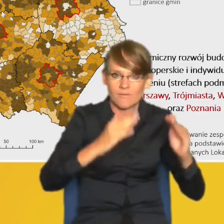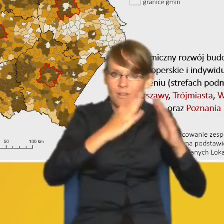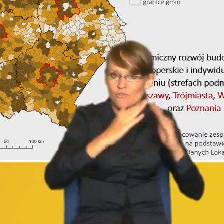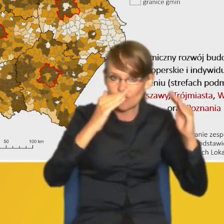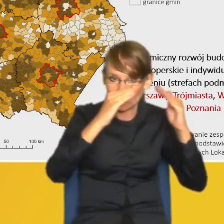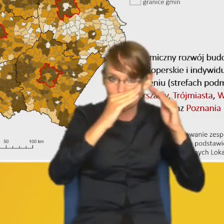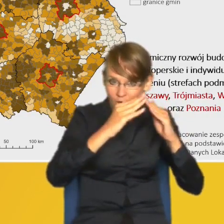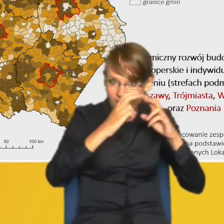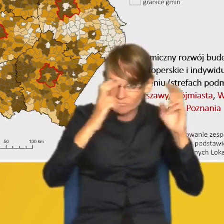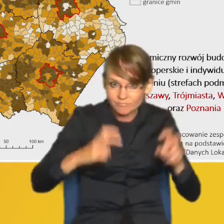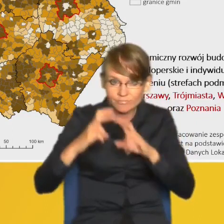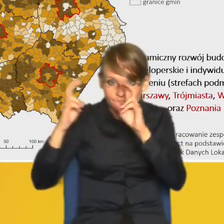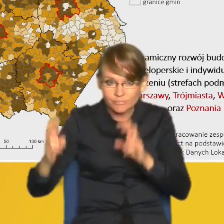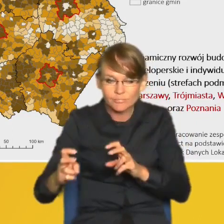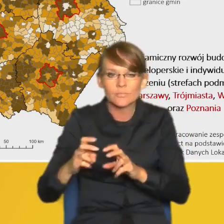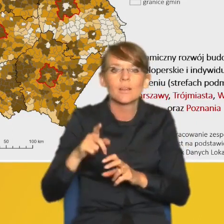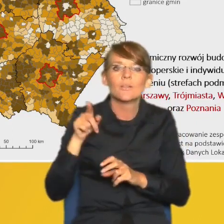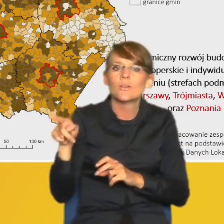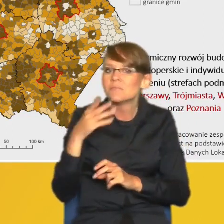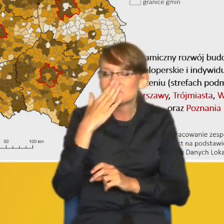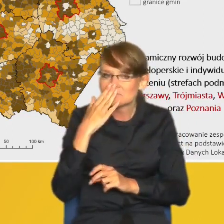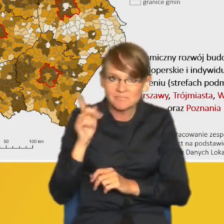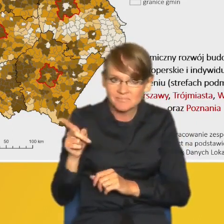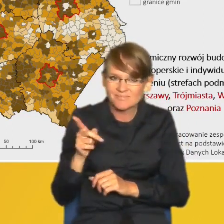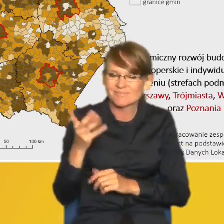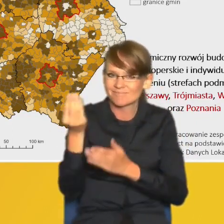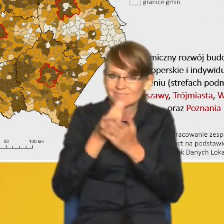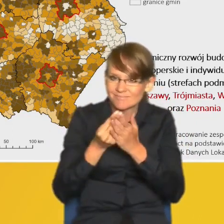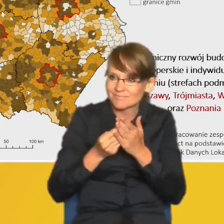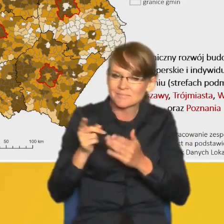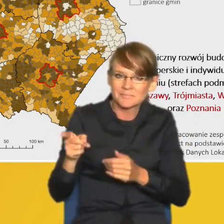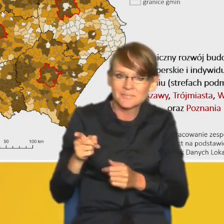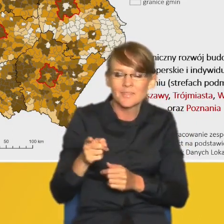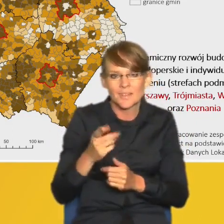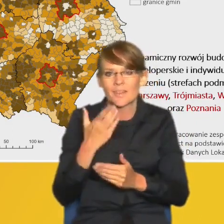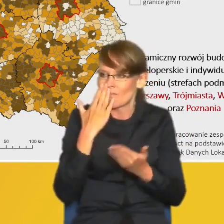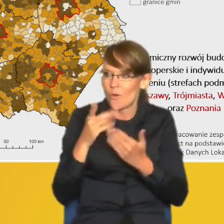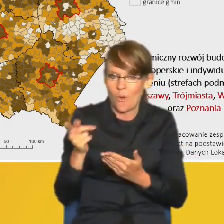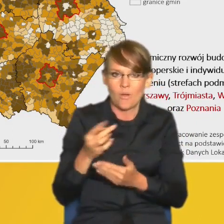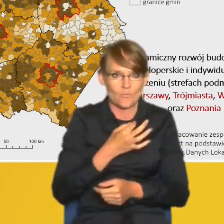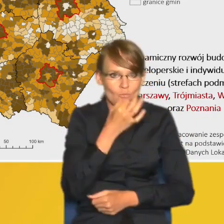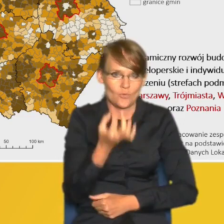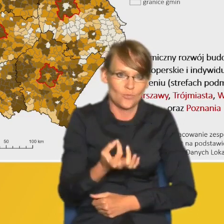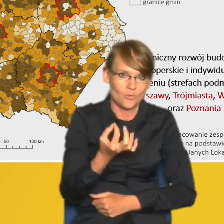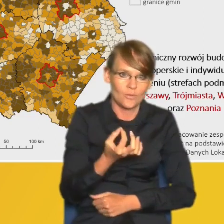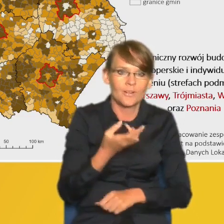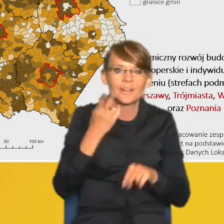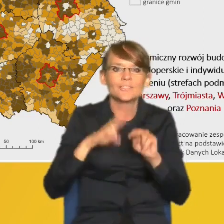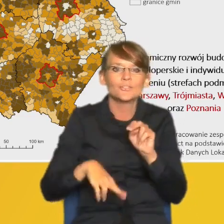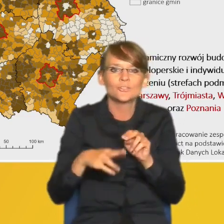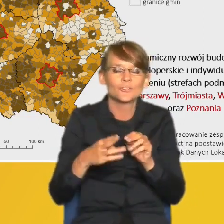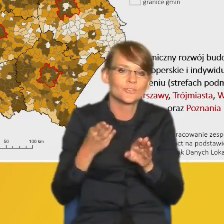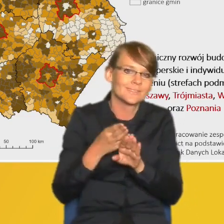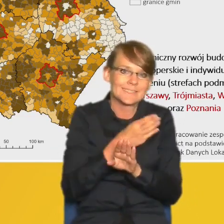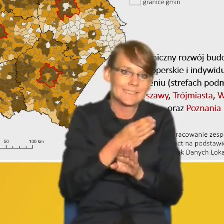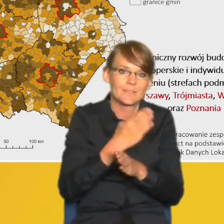obraz, jeśli chodzi o aktywność budowlaną, wydaje się znacznie bardziej korzystny niż ten, który zaprezentowaliśmy w